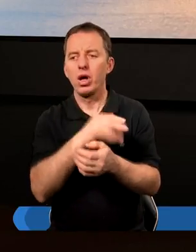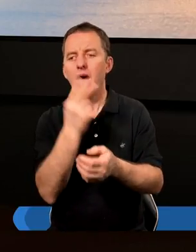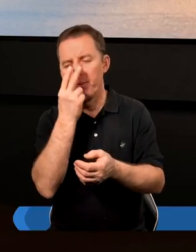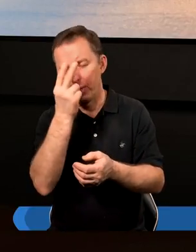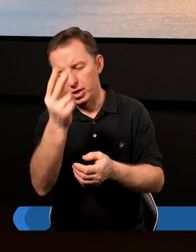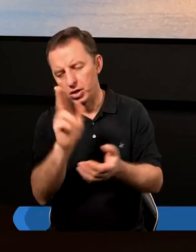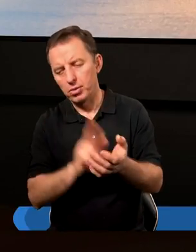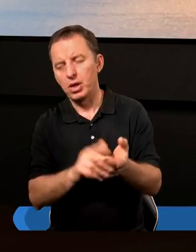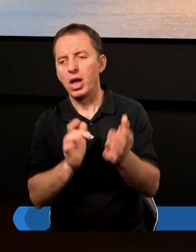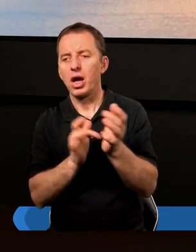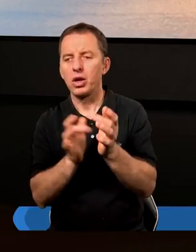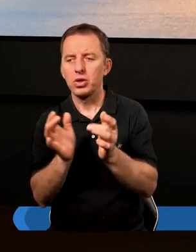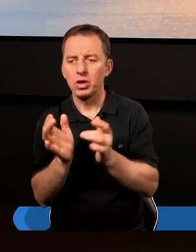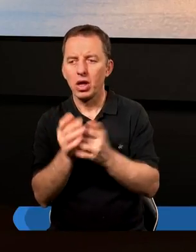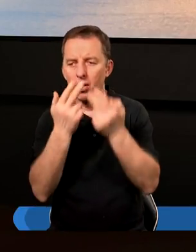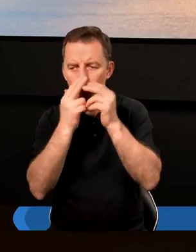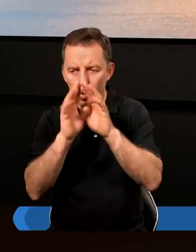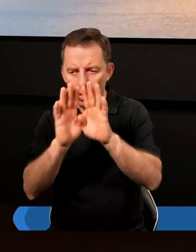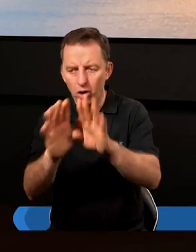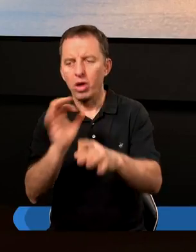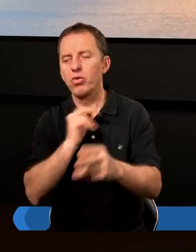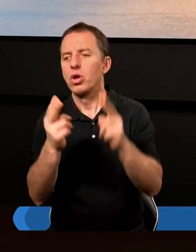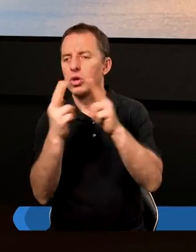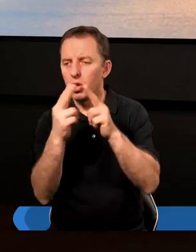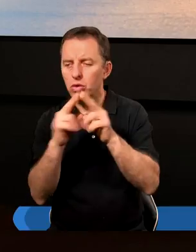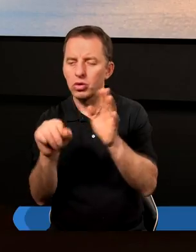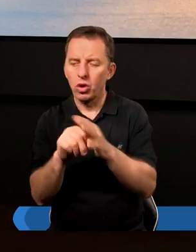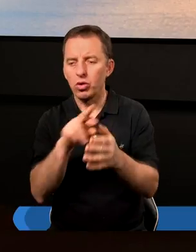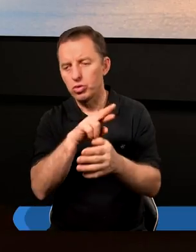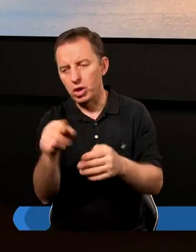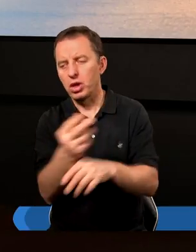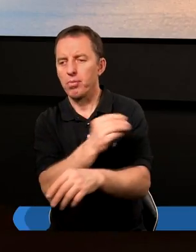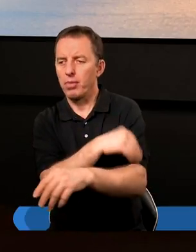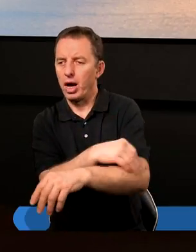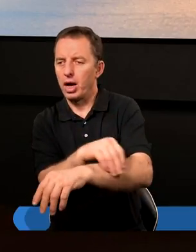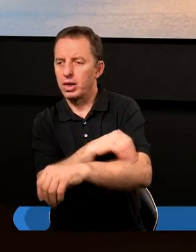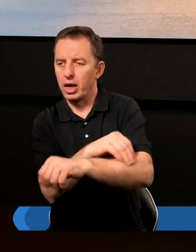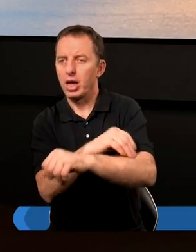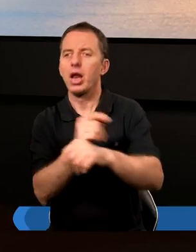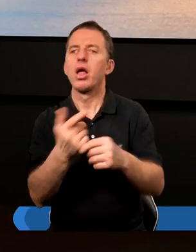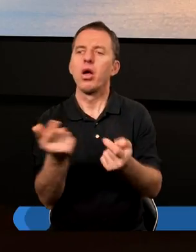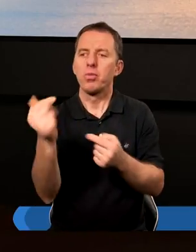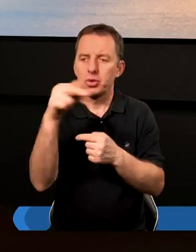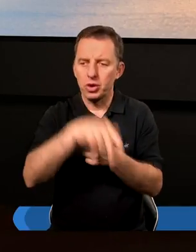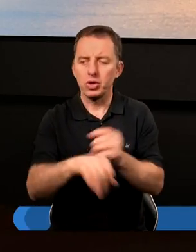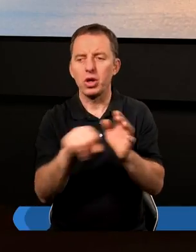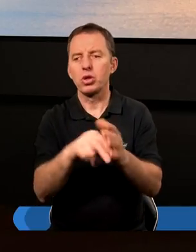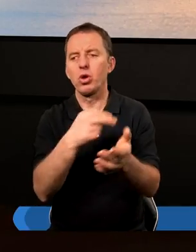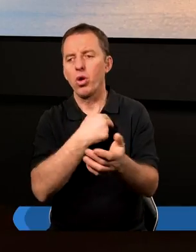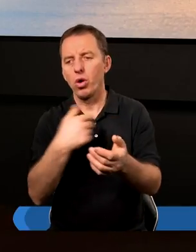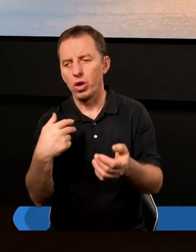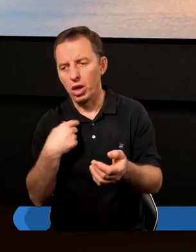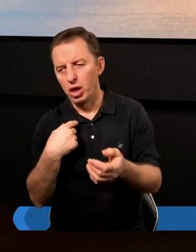Patrzymy na Jezusa Chrystusa, który pokazuje swój stosunek do rzeczy materialnych. Sam fakt, że przyszedł do nas